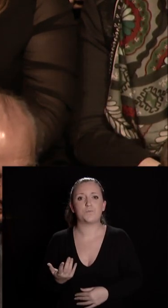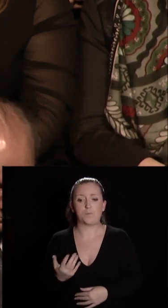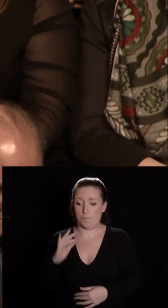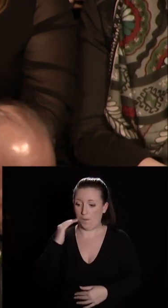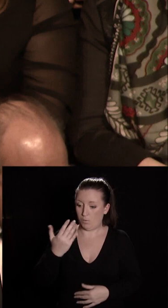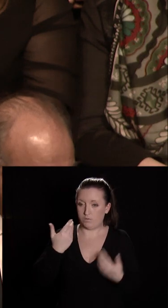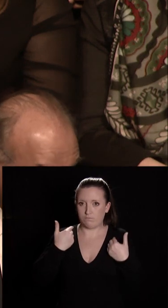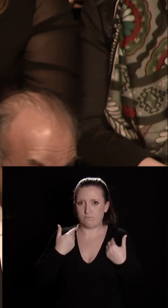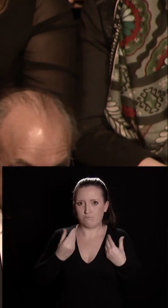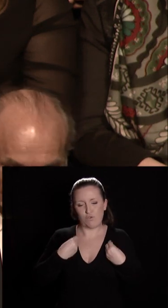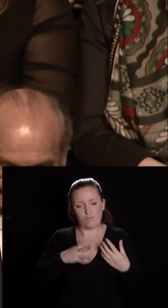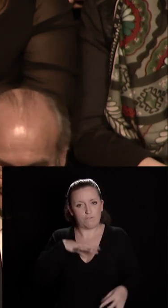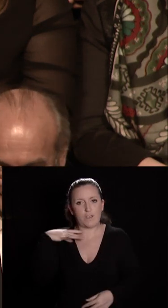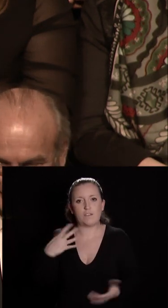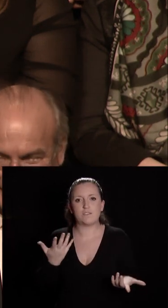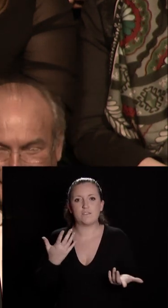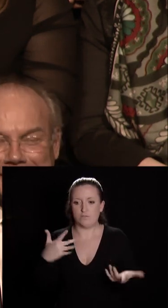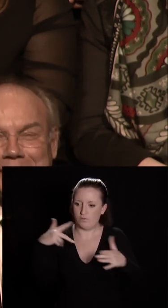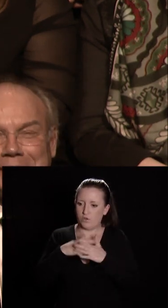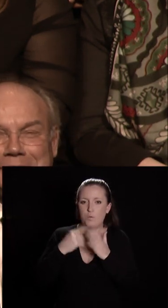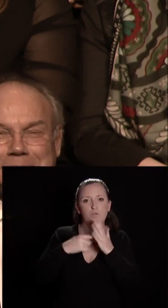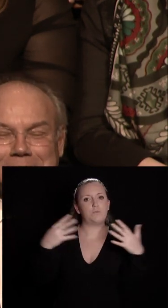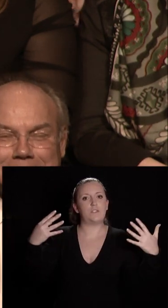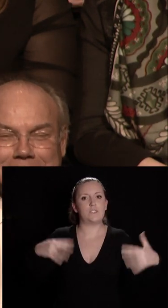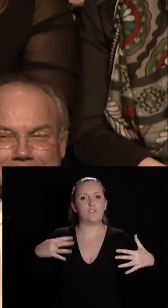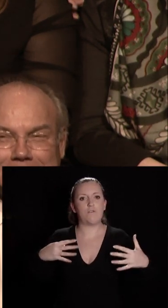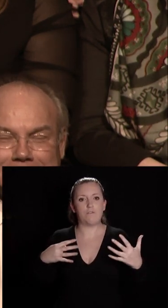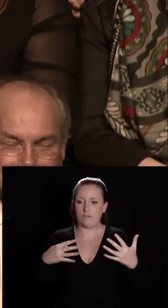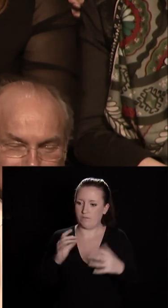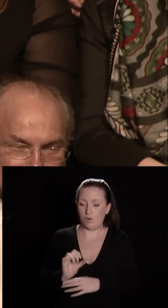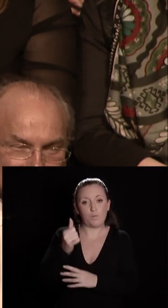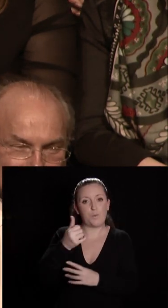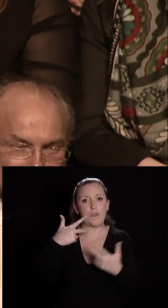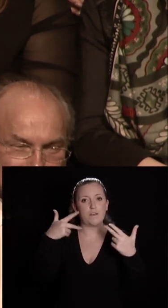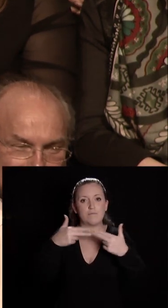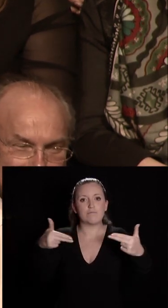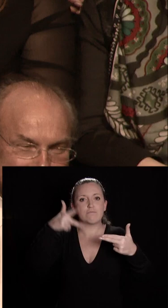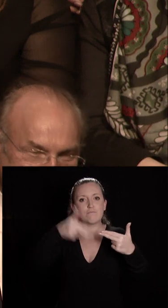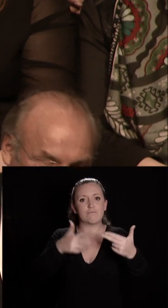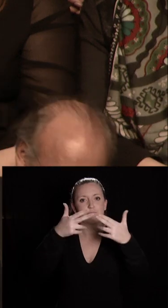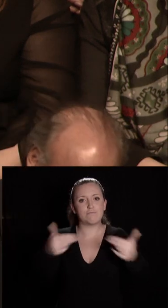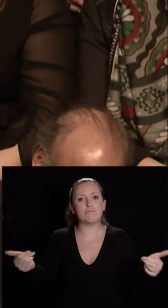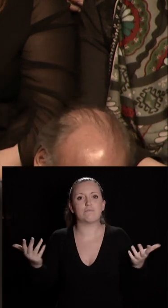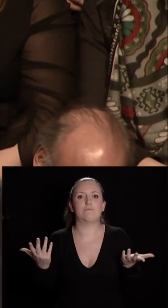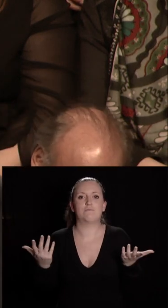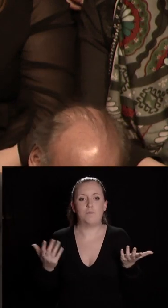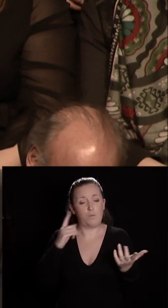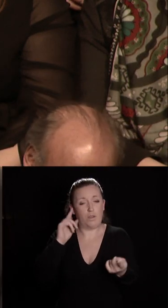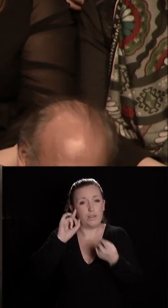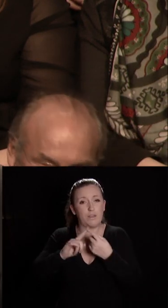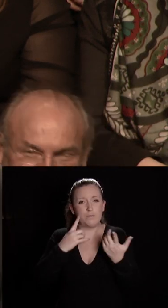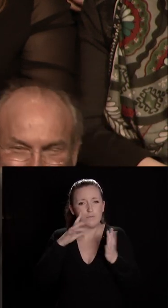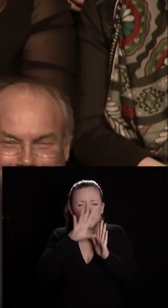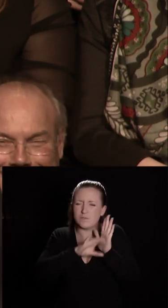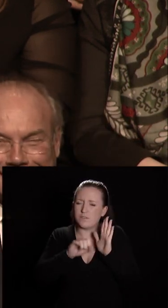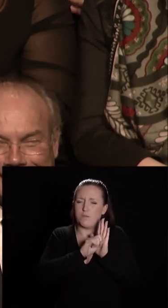moi fierté, véritablement, de démarrer 2019 avec cette première inauguration sur un sujet aussi symbolique que l'engagement